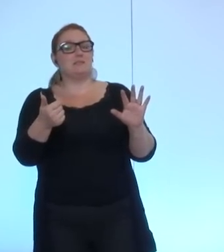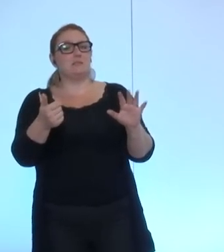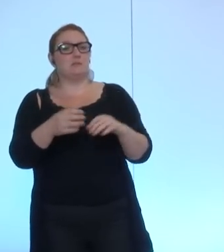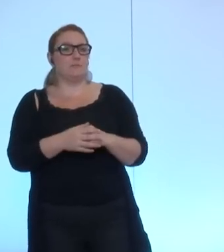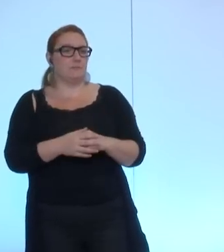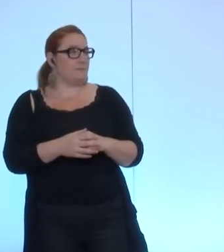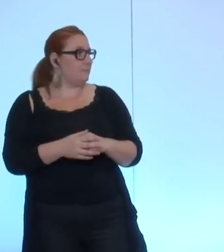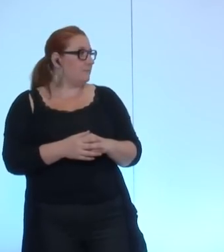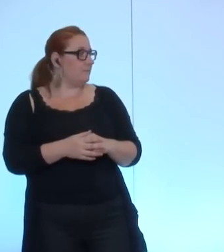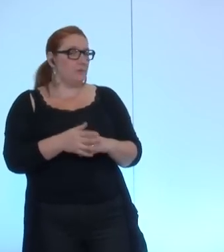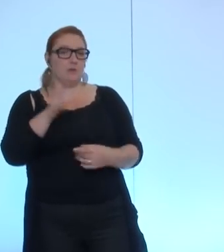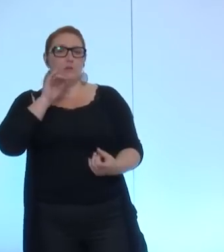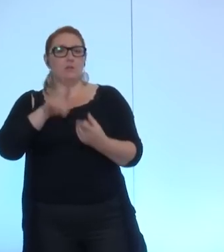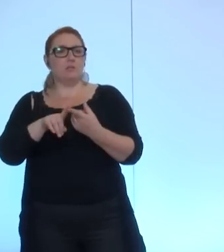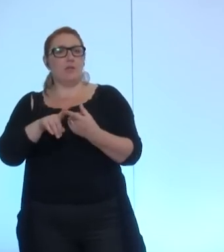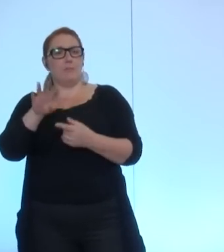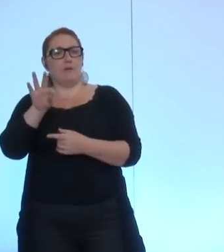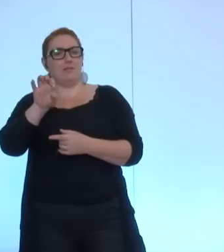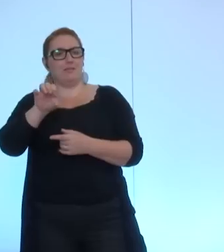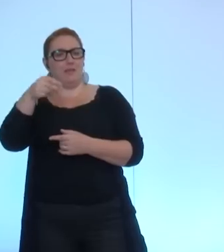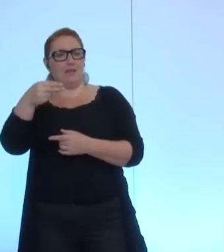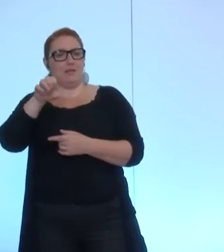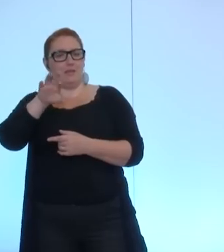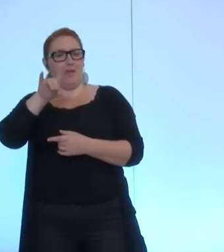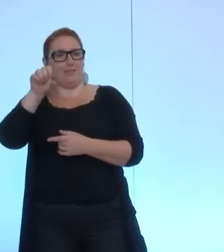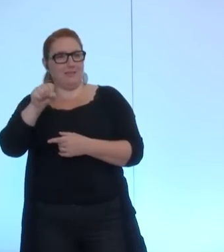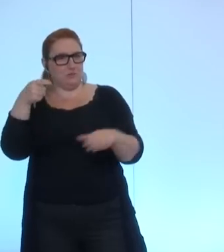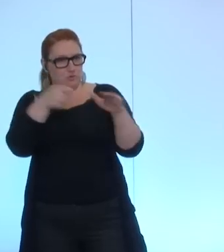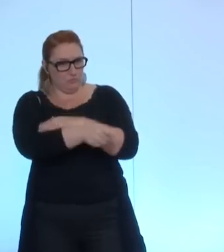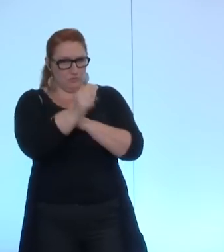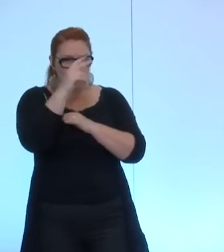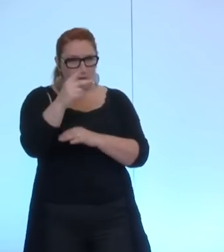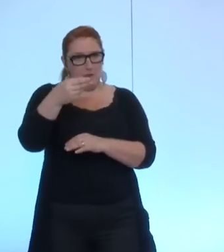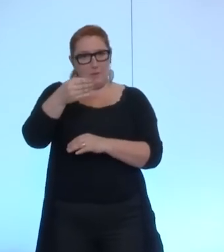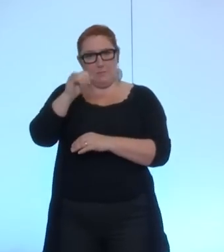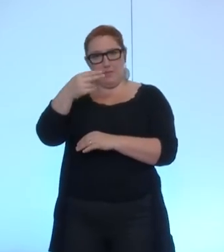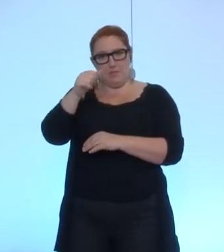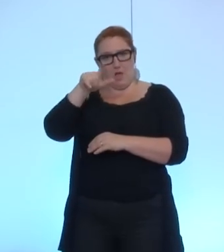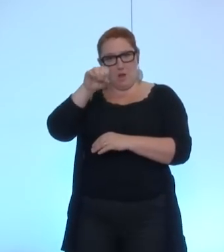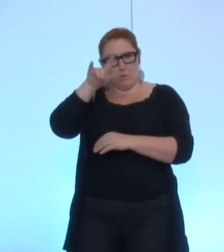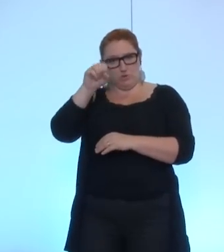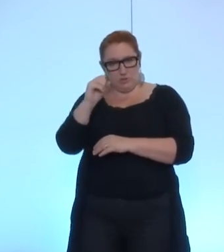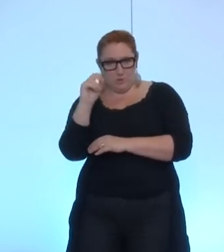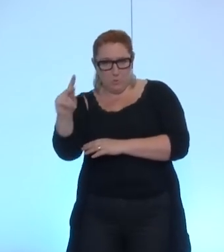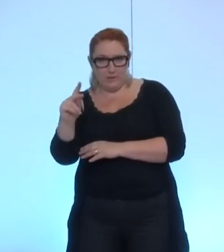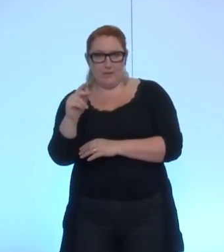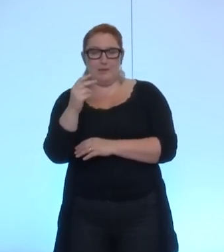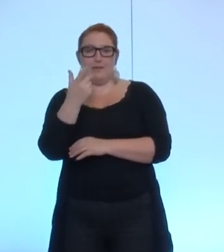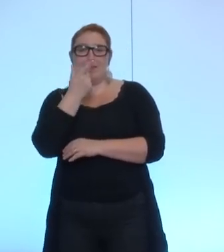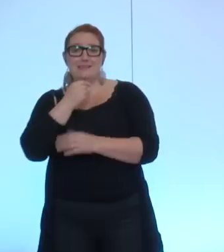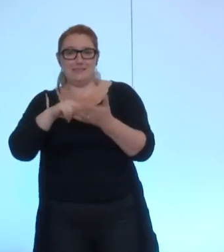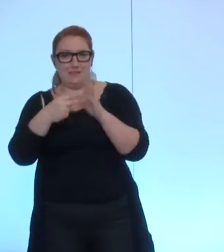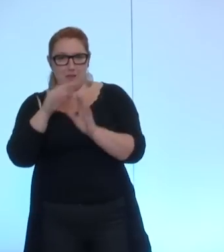verser une subvention à Thénardis Amina Logique EasyTech oui Clara oui